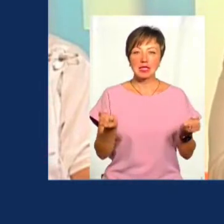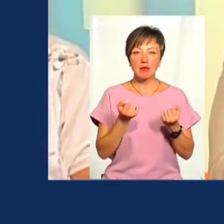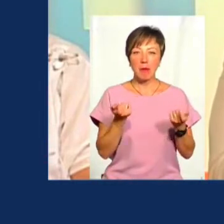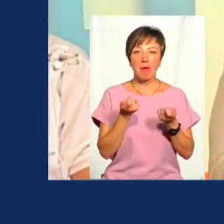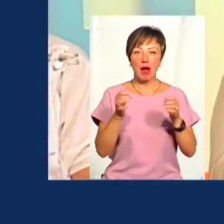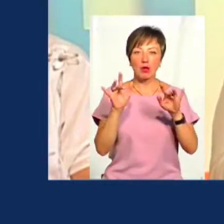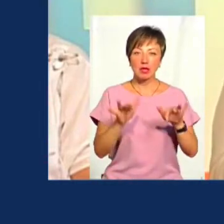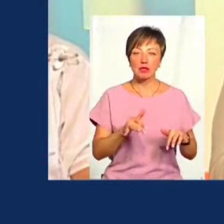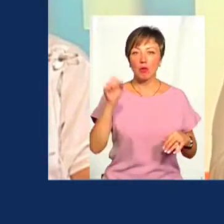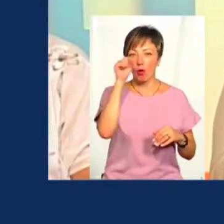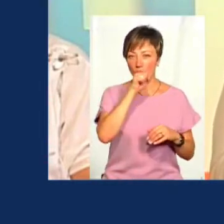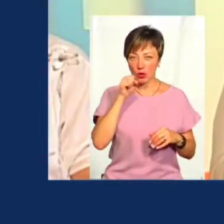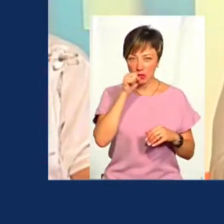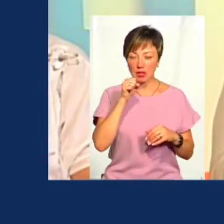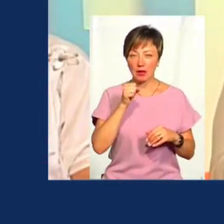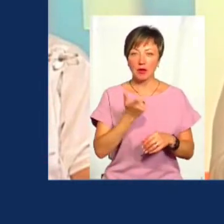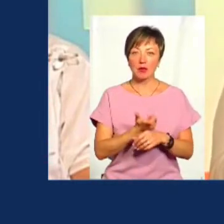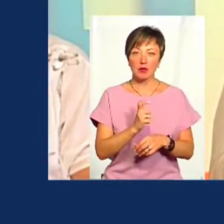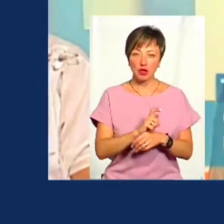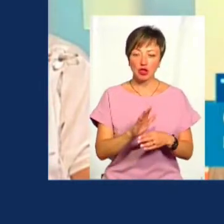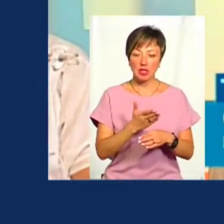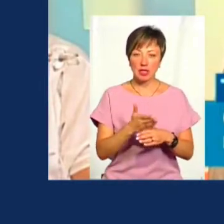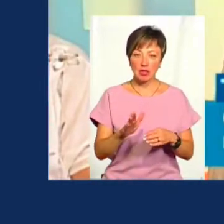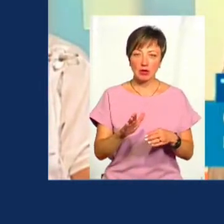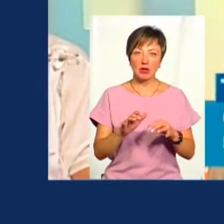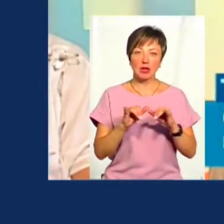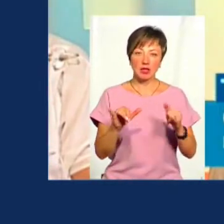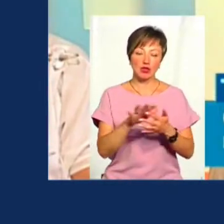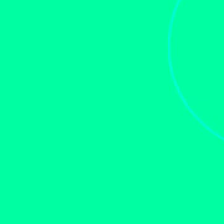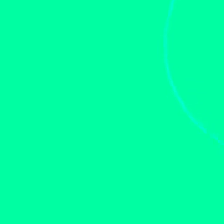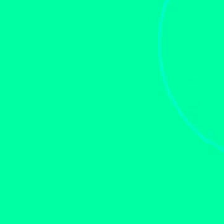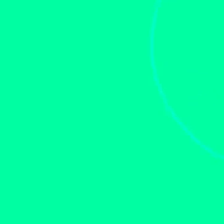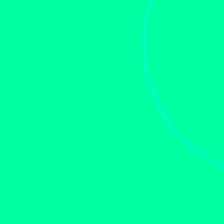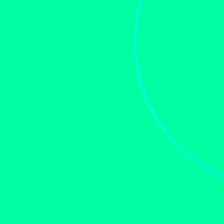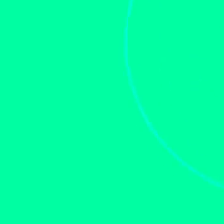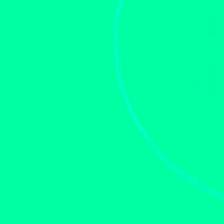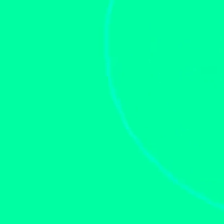малосніжна, морозна. Більшу частину популяцій вона знищила.